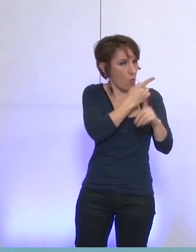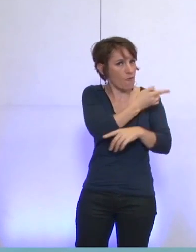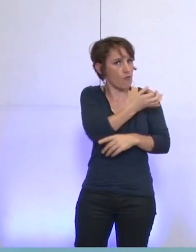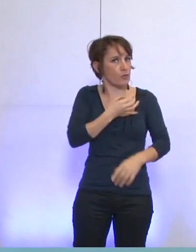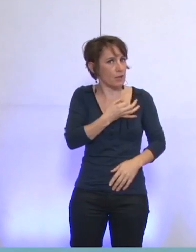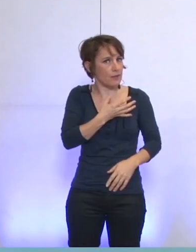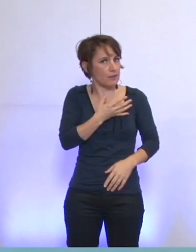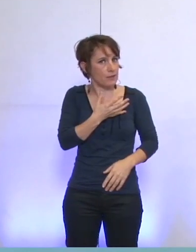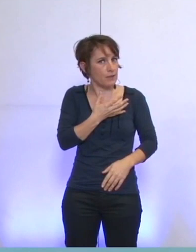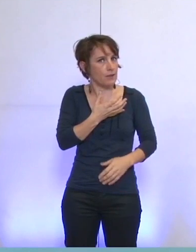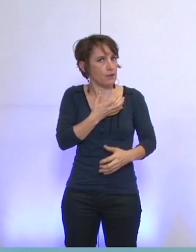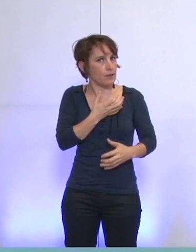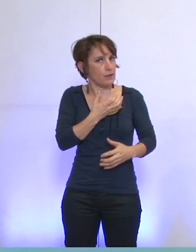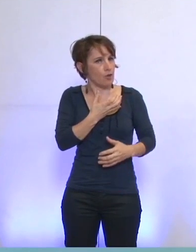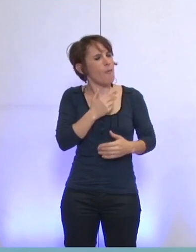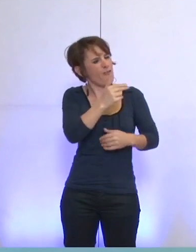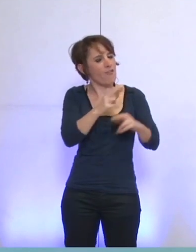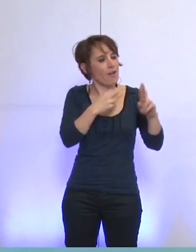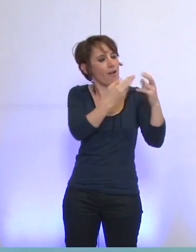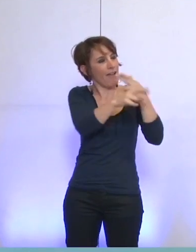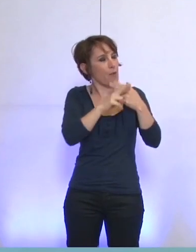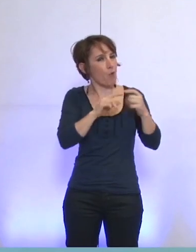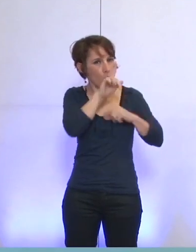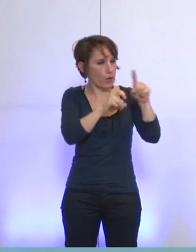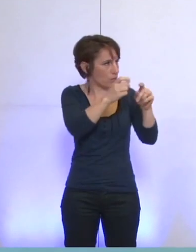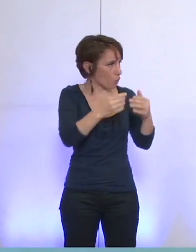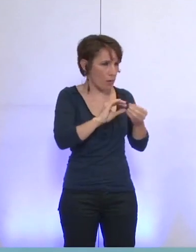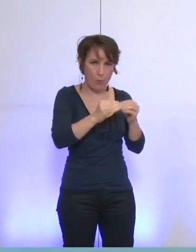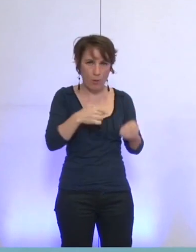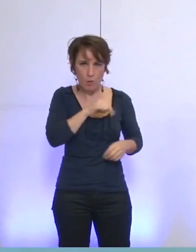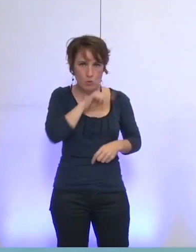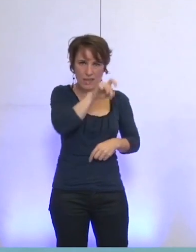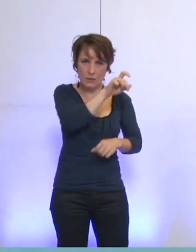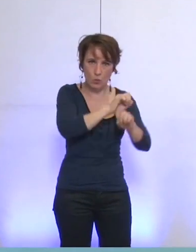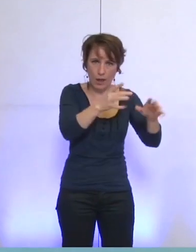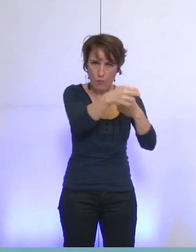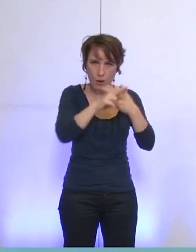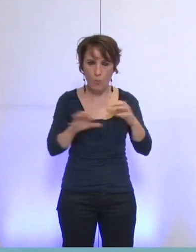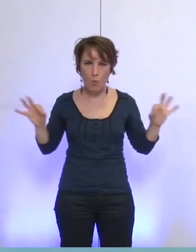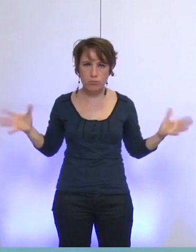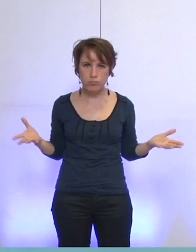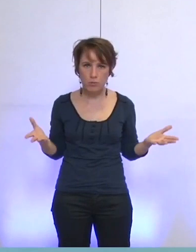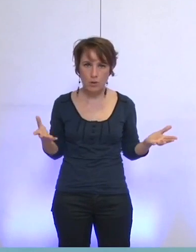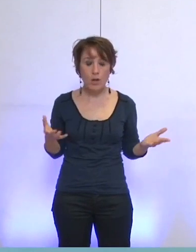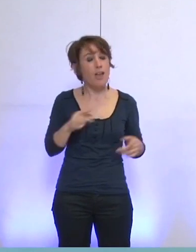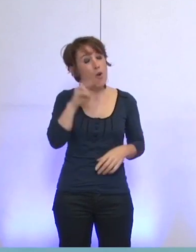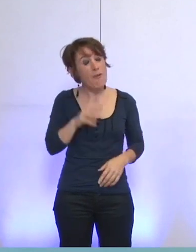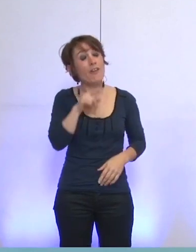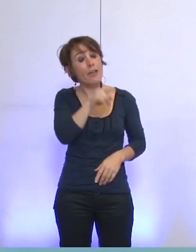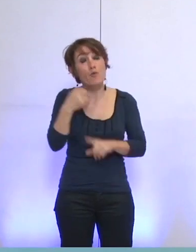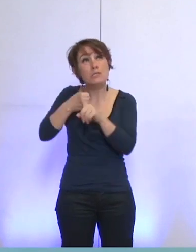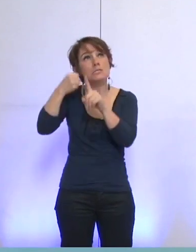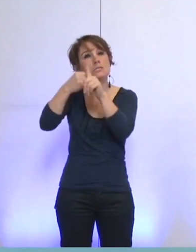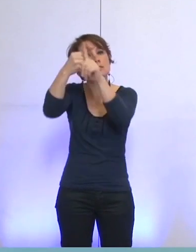posées sont très claires et vous n'y avez pas répondu. Donc la première, c'était qu'avez-vous fait pour défendre la candidature de GEG